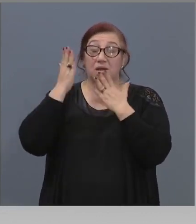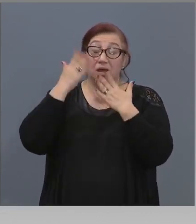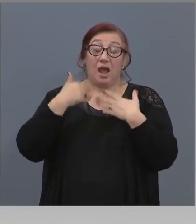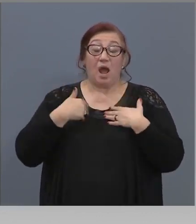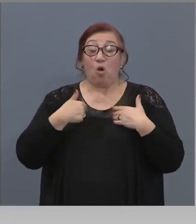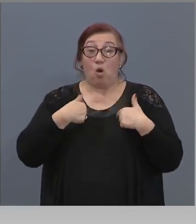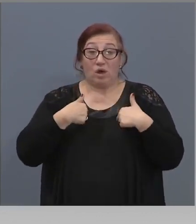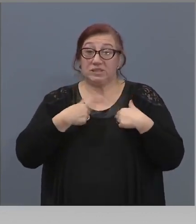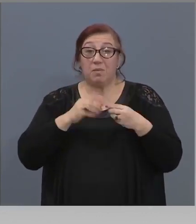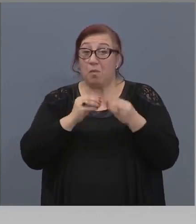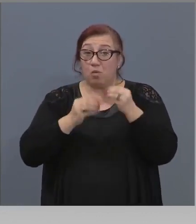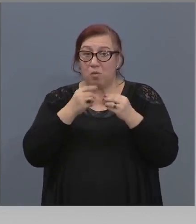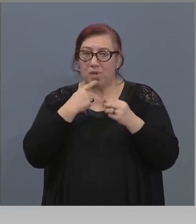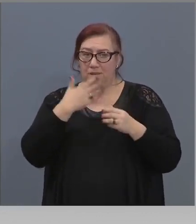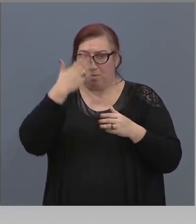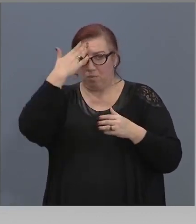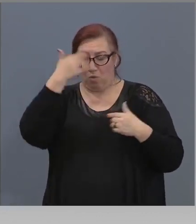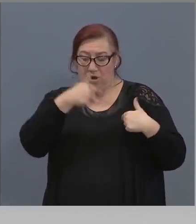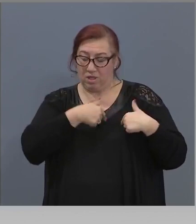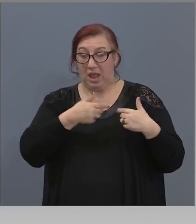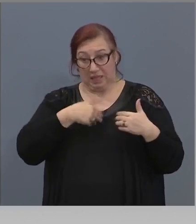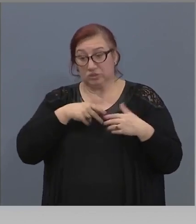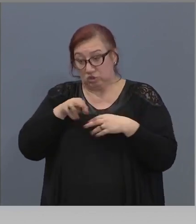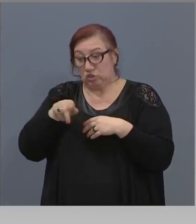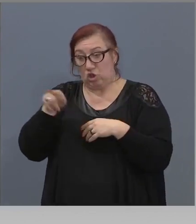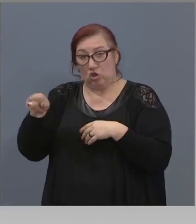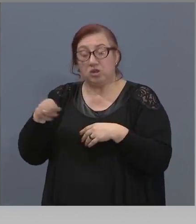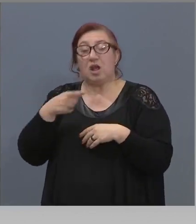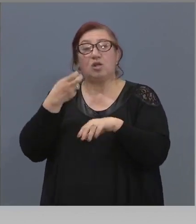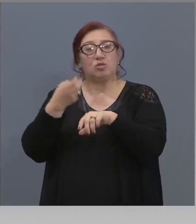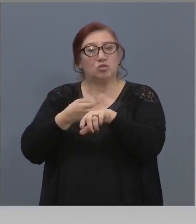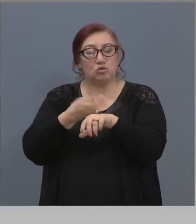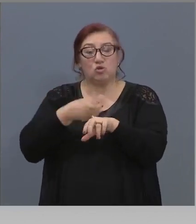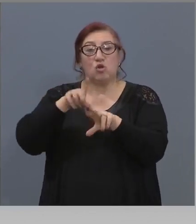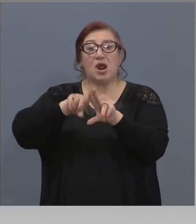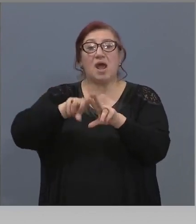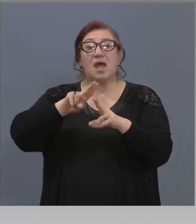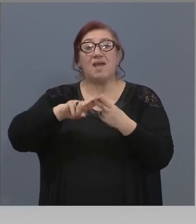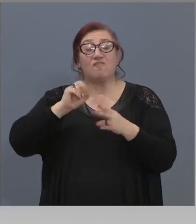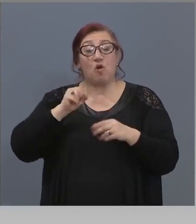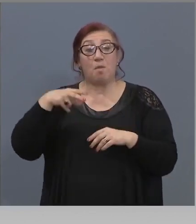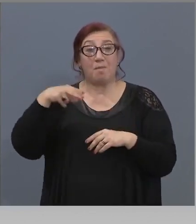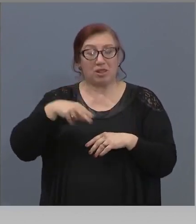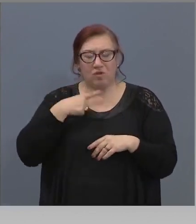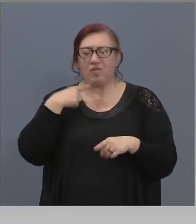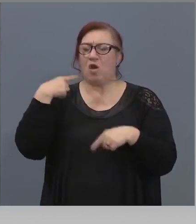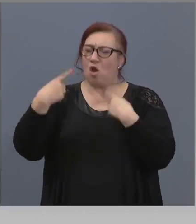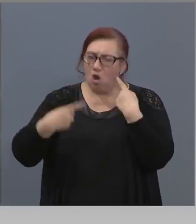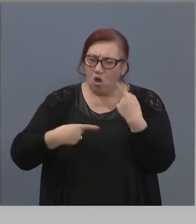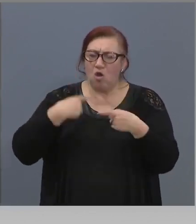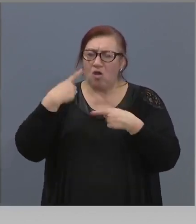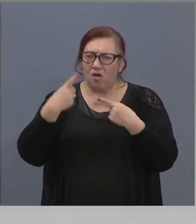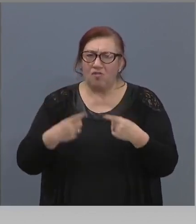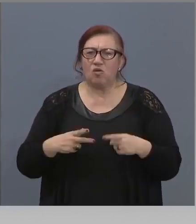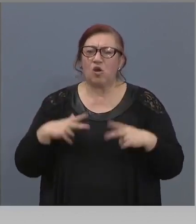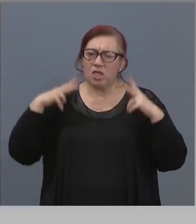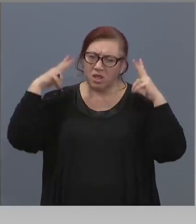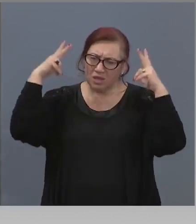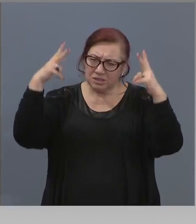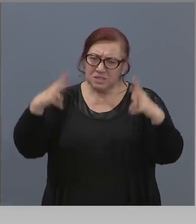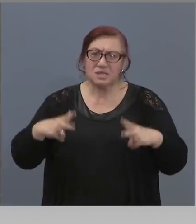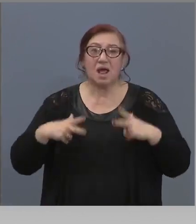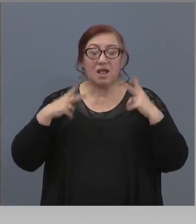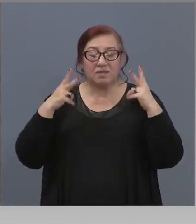стане сърцето, сигурно при него ще оти. Иво Петров ми говори цяла вечер, вечерта, сутринта